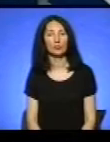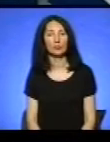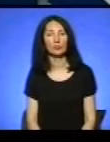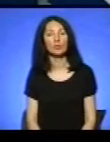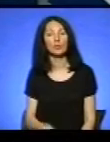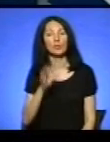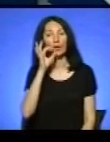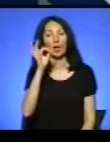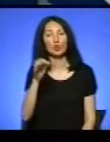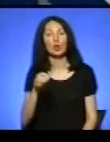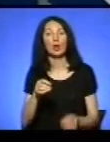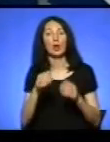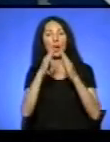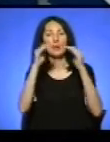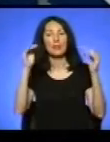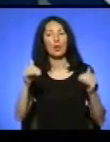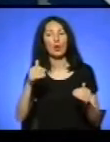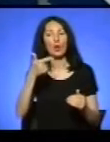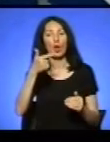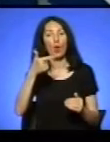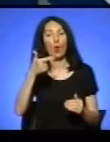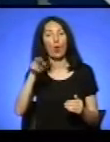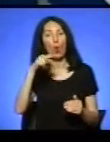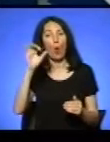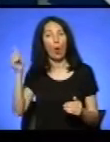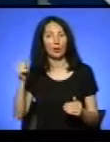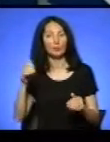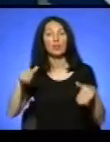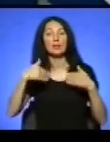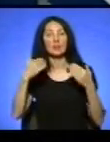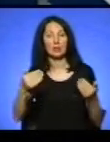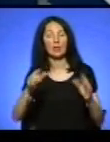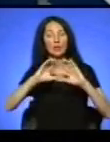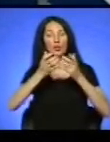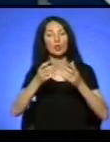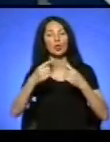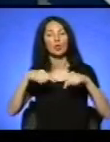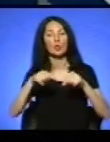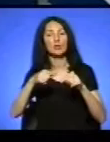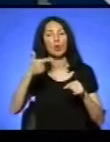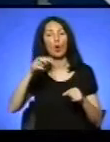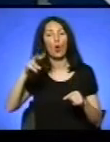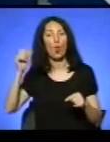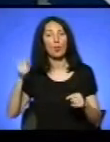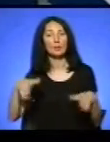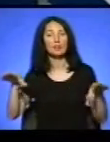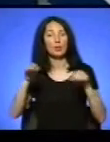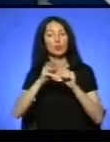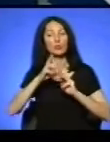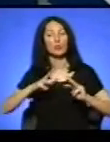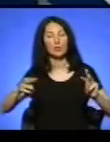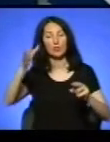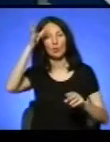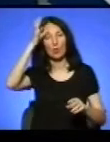Зазначу, табори «Гоу Камп» ініціювала міжнародна організація «Гоу Глобал» спільно з Міністерством освіти і науки України. Табір